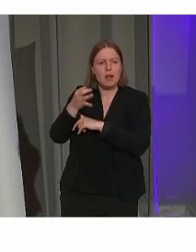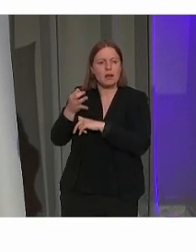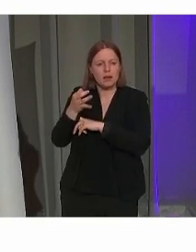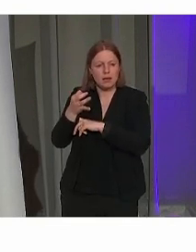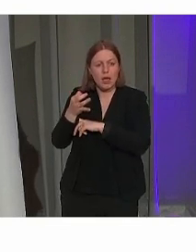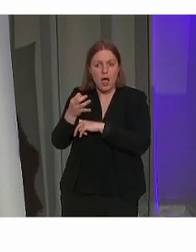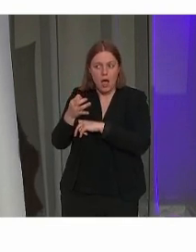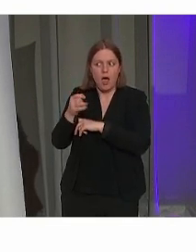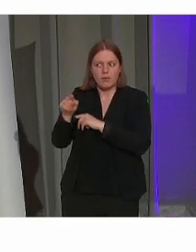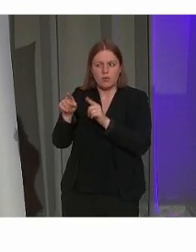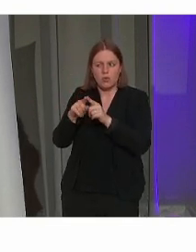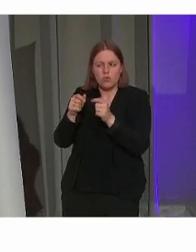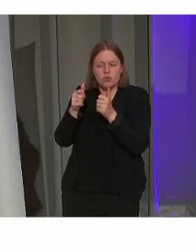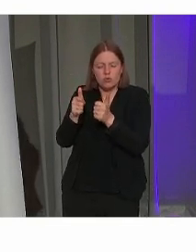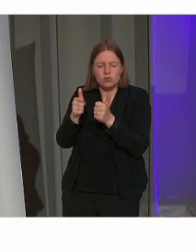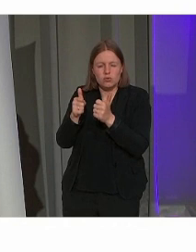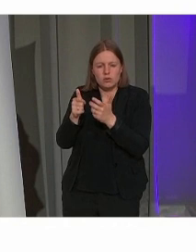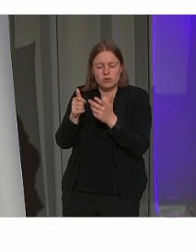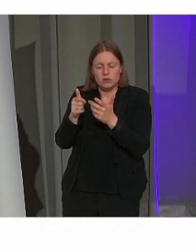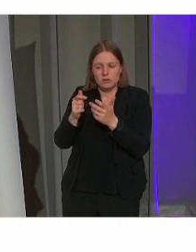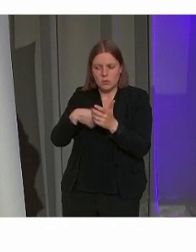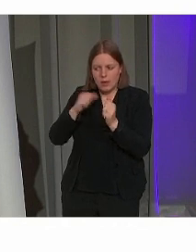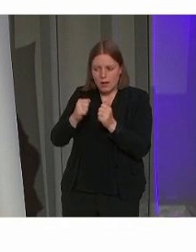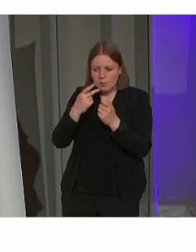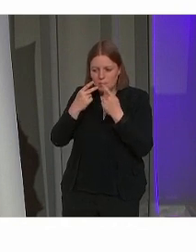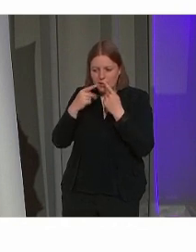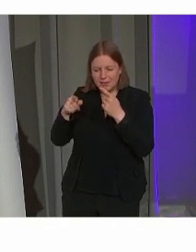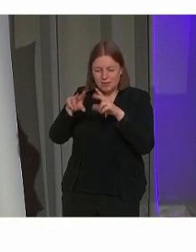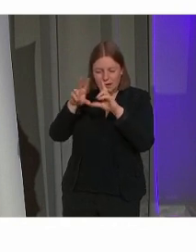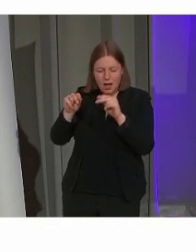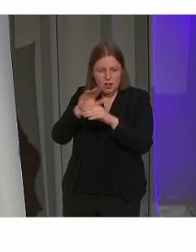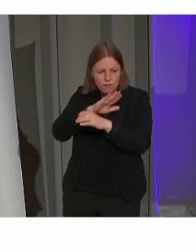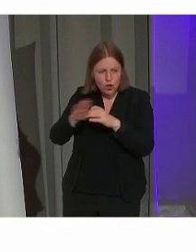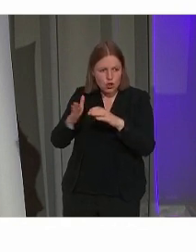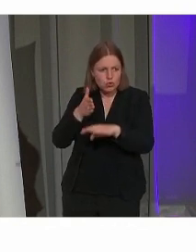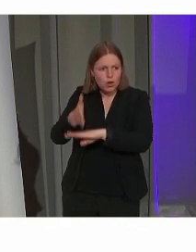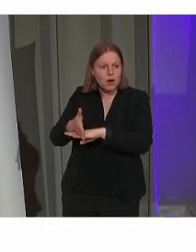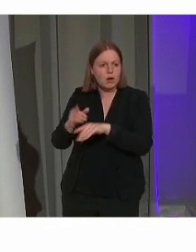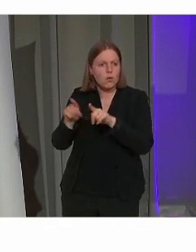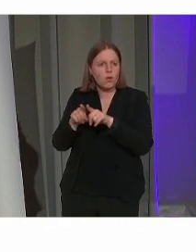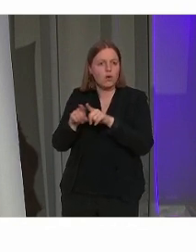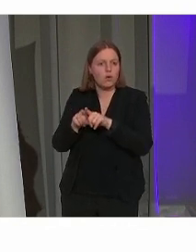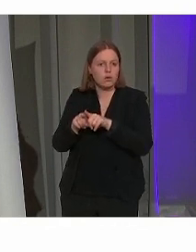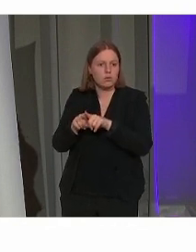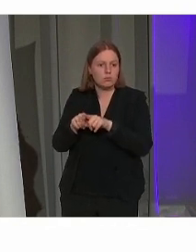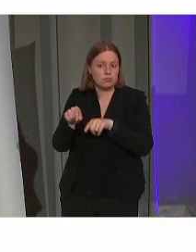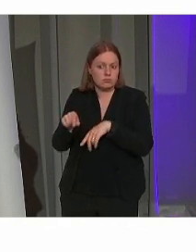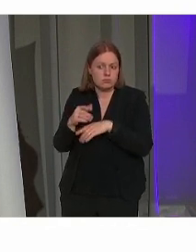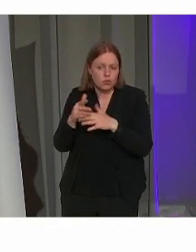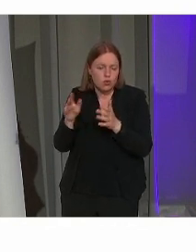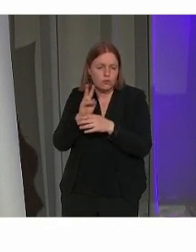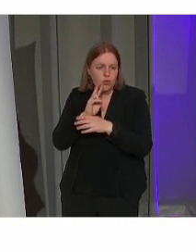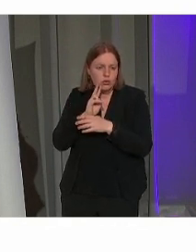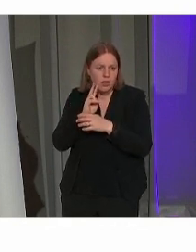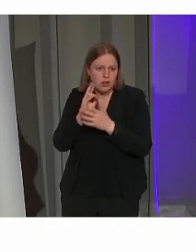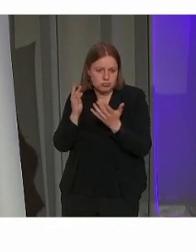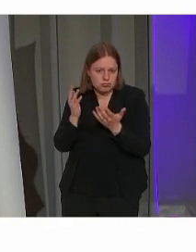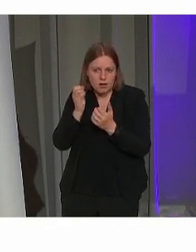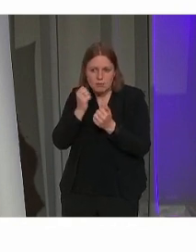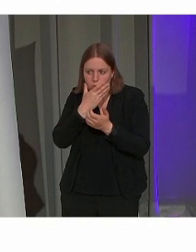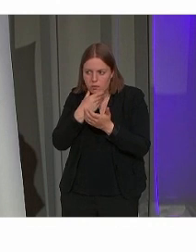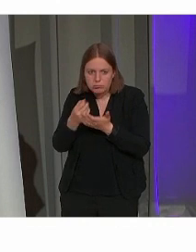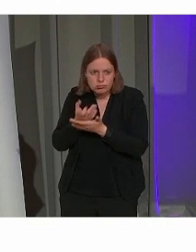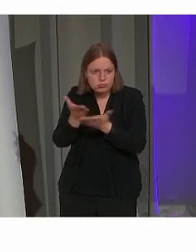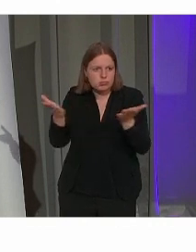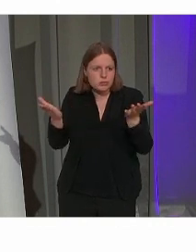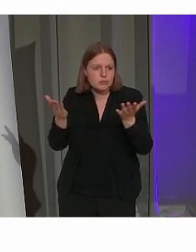ik wel de mogelijkheid om daar vroeg genoeg ook daar toegankelijkheid volledig te gaan integreren. En daar een mooi verhaal van te